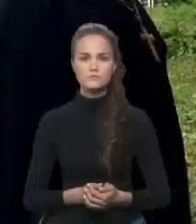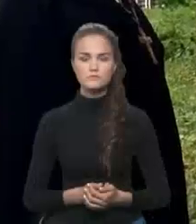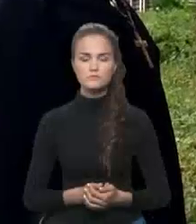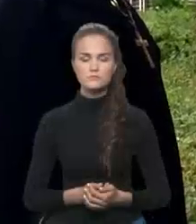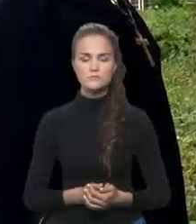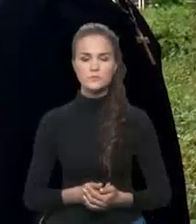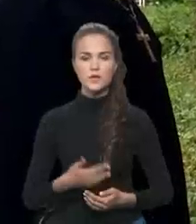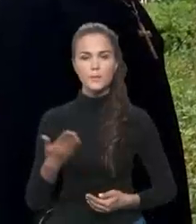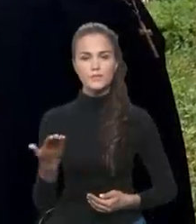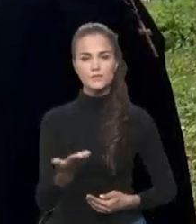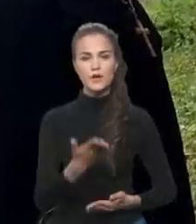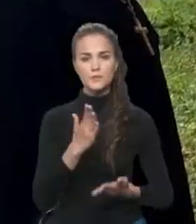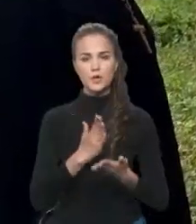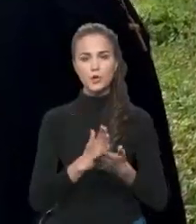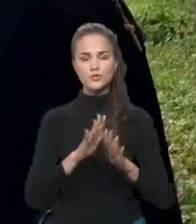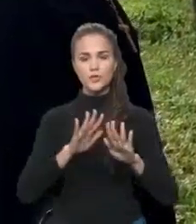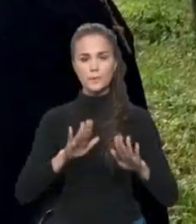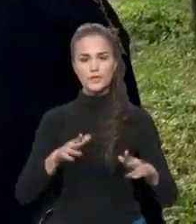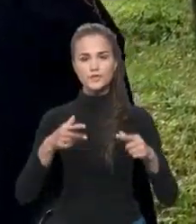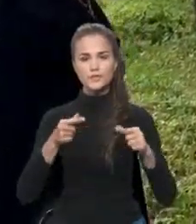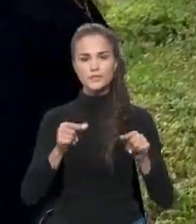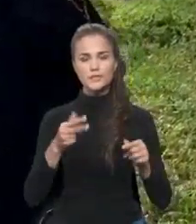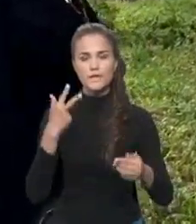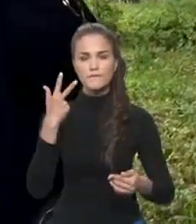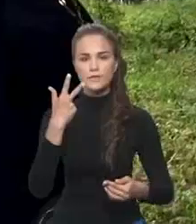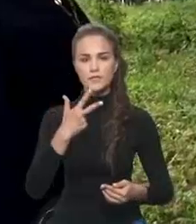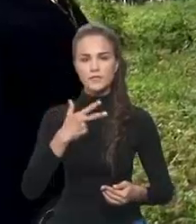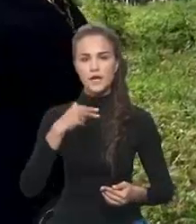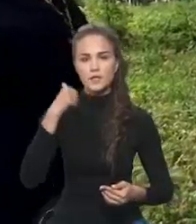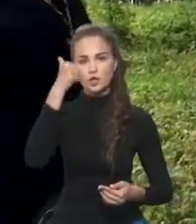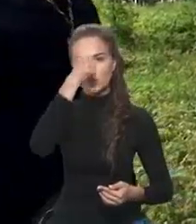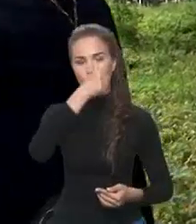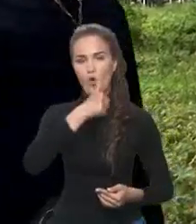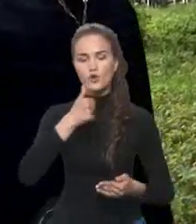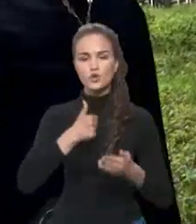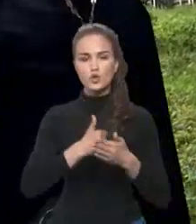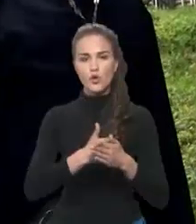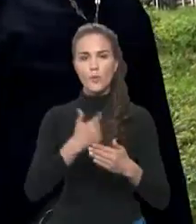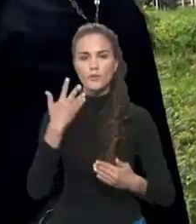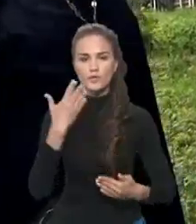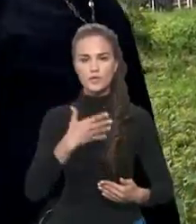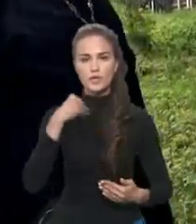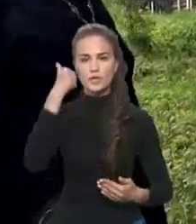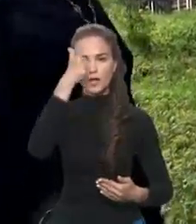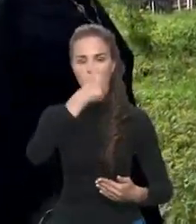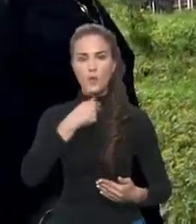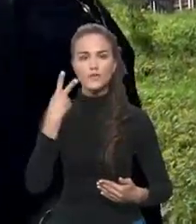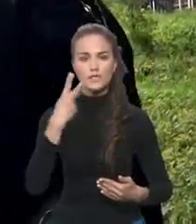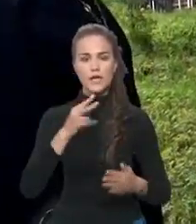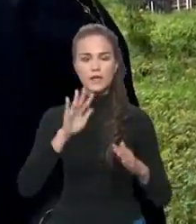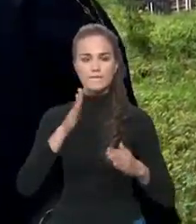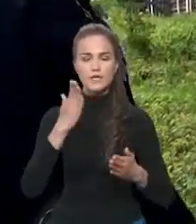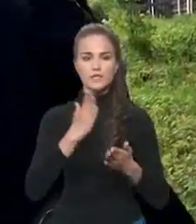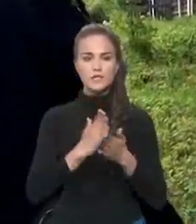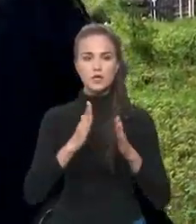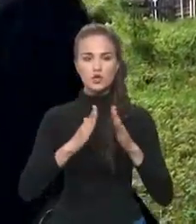Мы с вами находимся на месте, где в 30-е годы Где-то до 50-х годов 20-го века Стоял дом